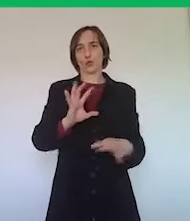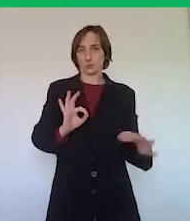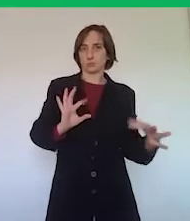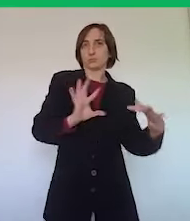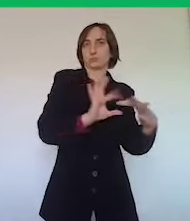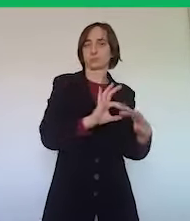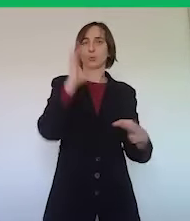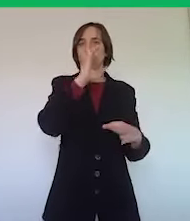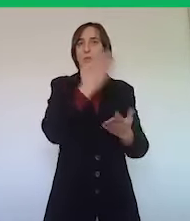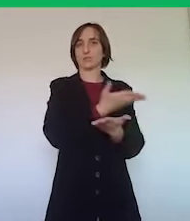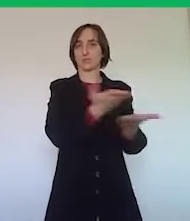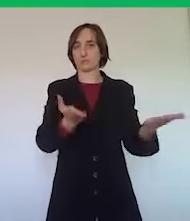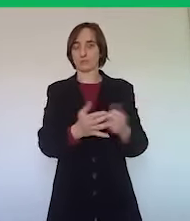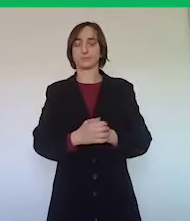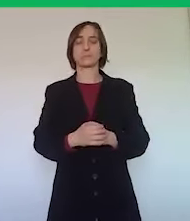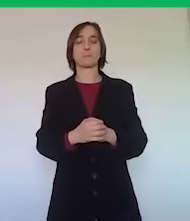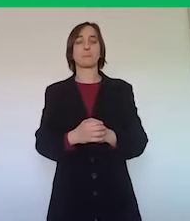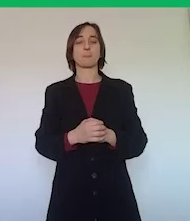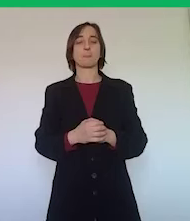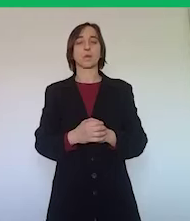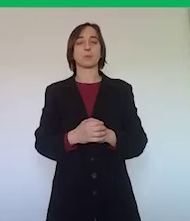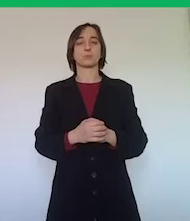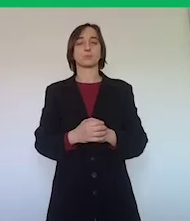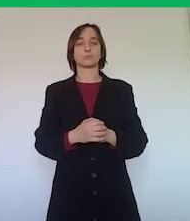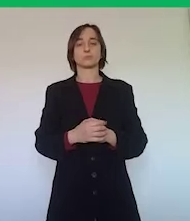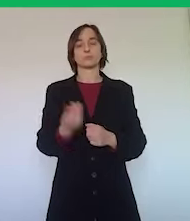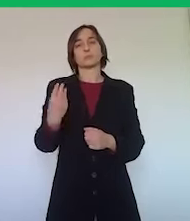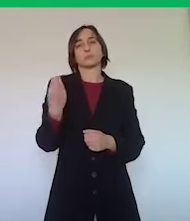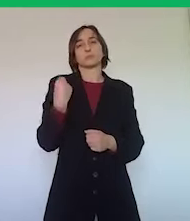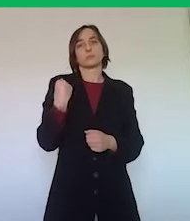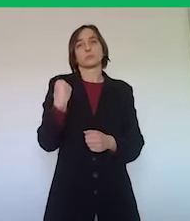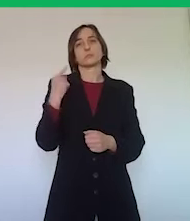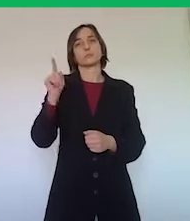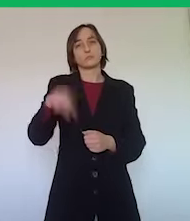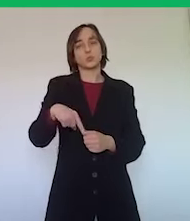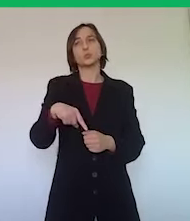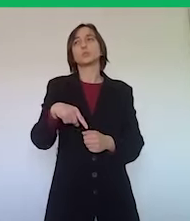comparto turistico. Mi è stato chiesto anche